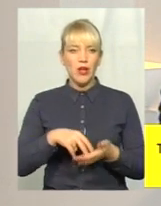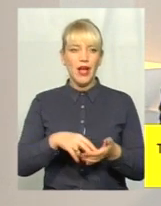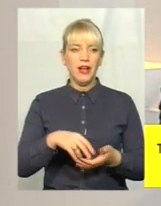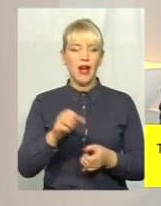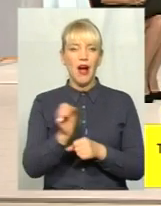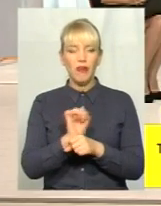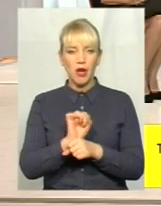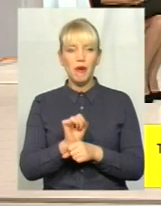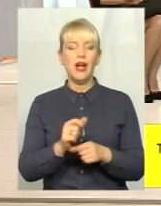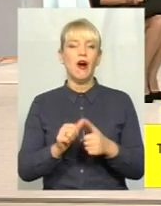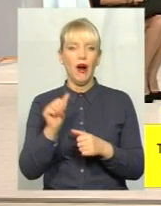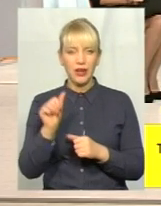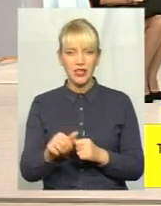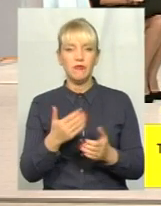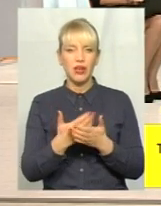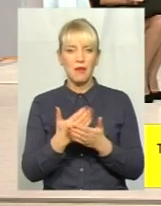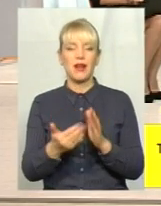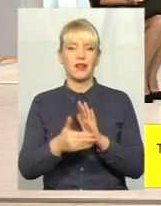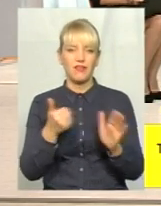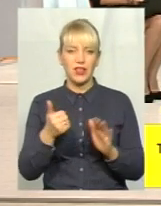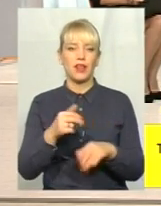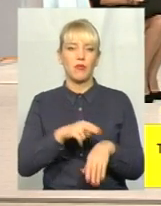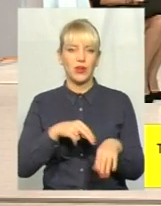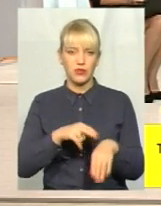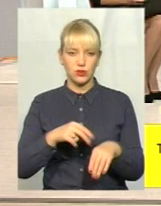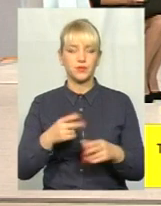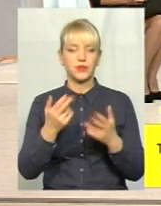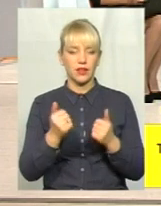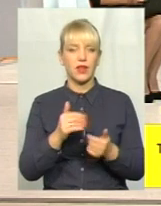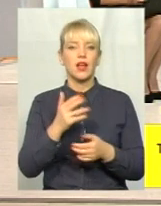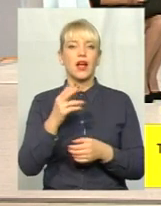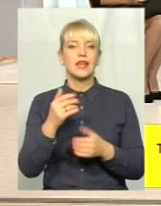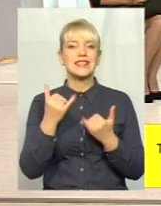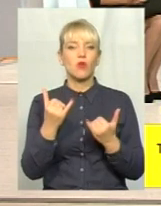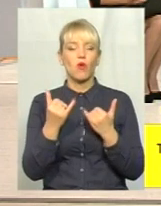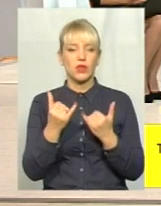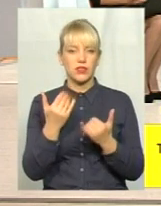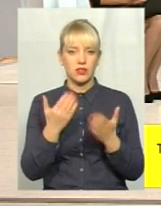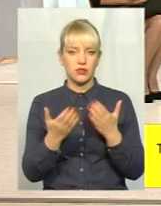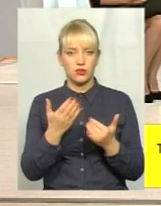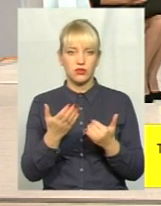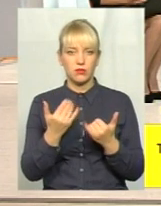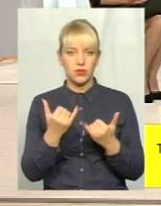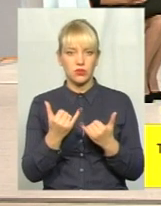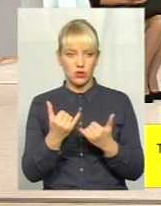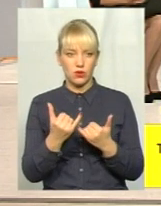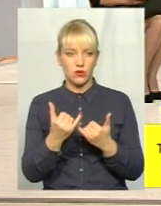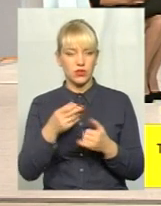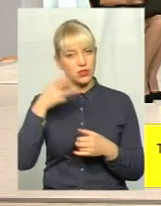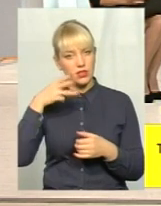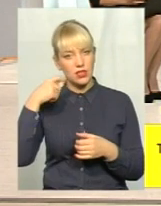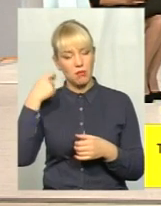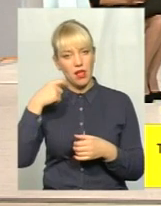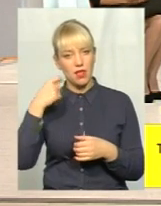Крім, ну от викликала людина патруль, так? Якщо ми сьогодні, просто ми поки знімали матеріали